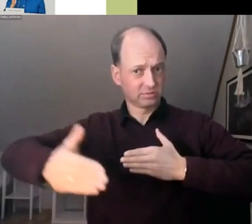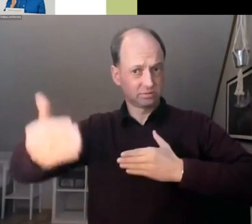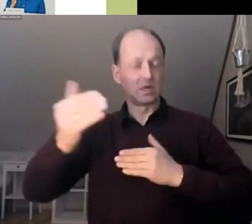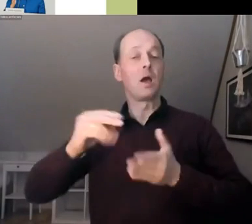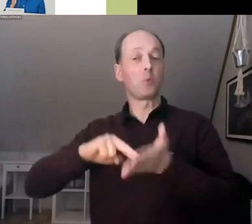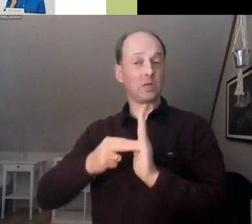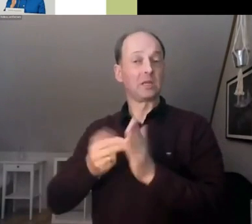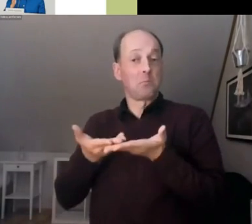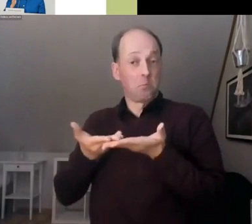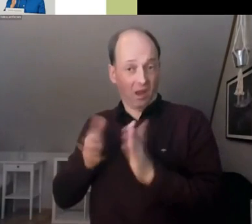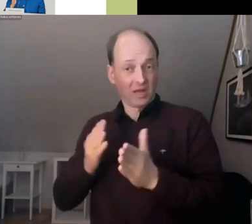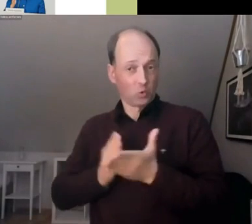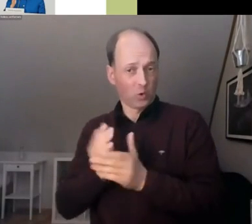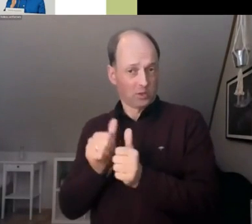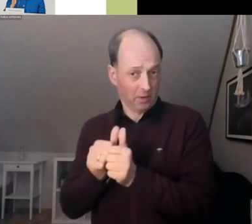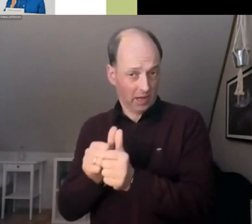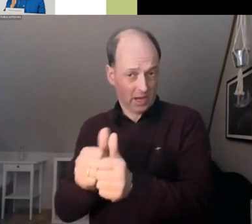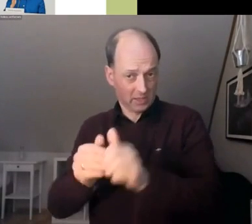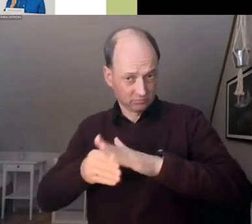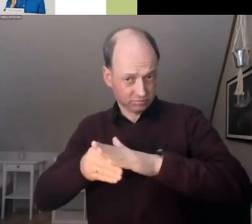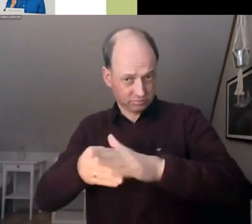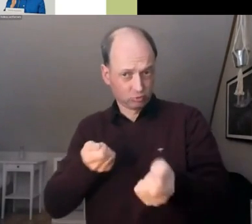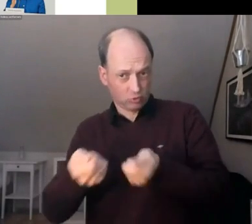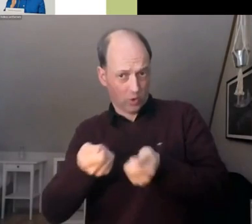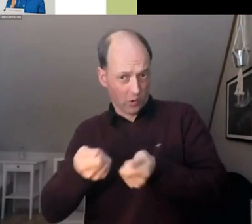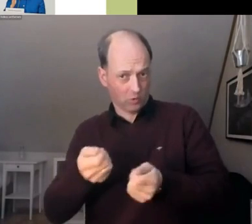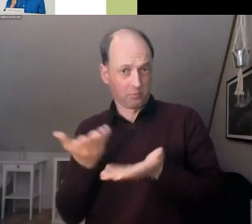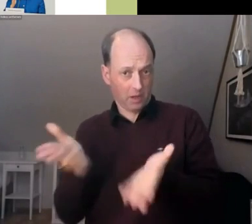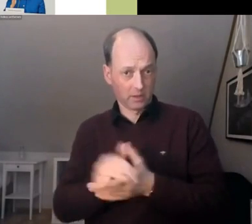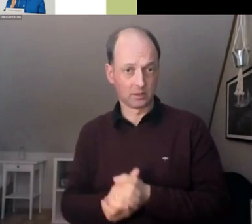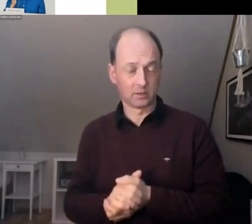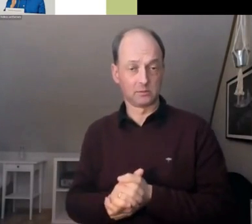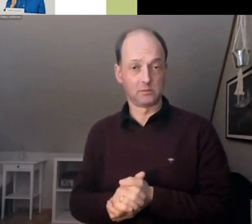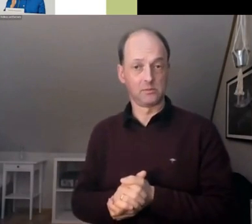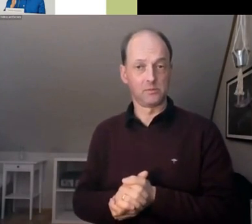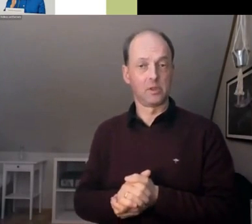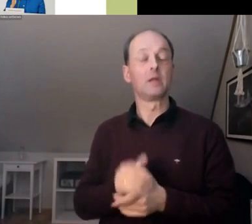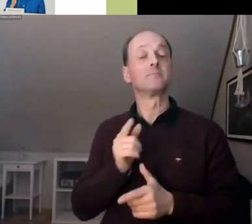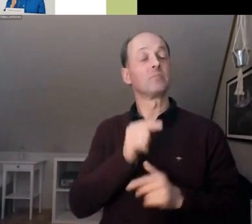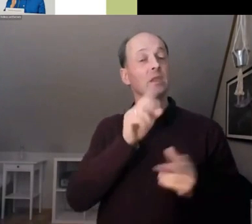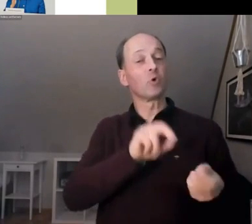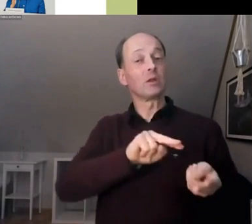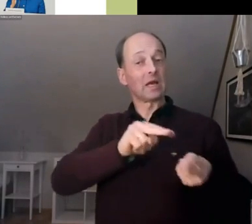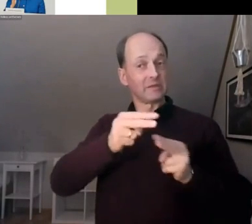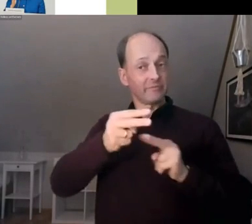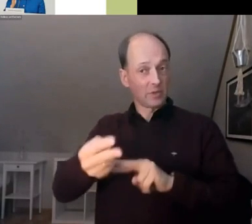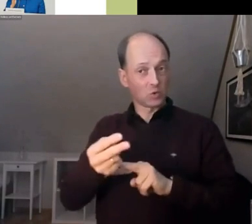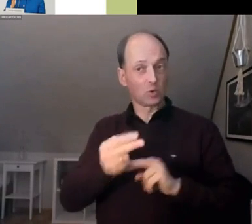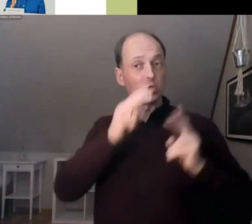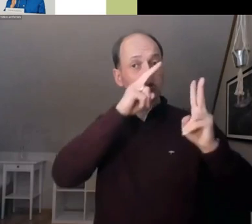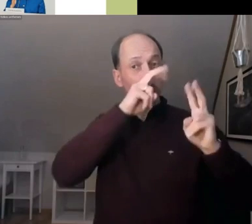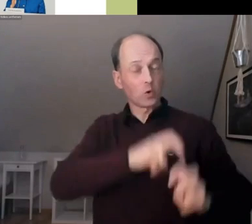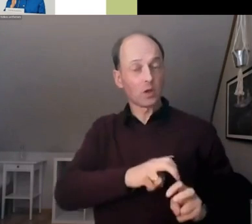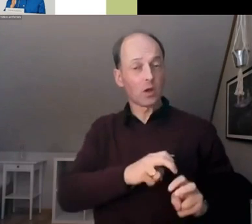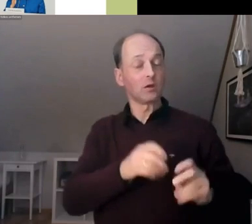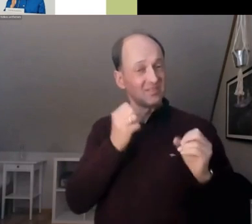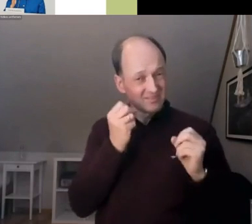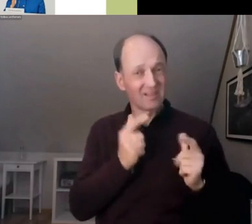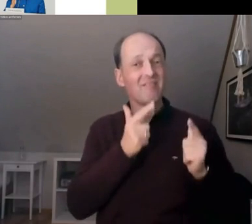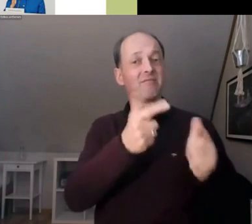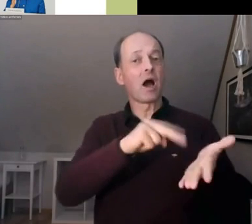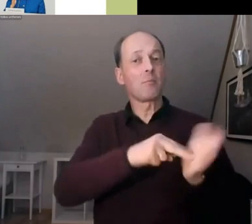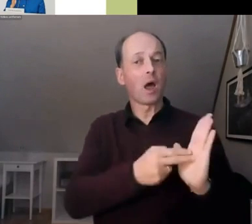Die Studie gibt keinen Fahrplan für die Transformation. Sie stellt vielmehr einen Werkzeugkasten einzelner